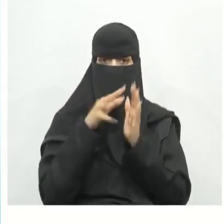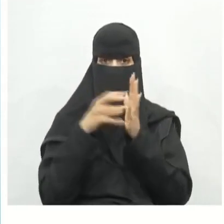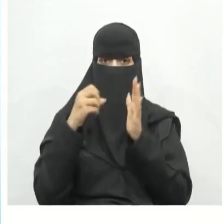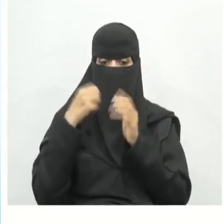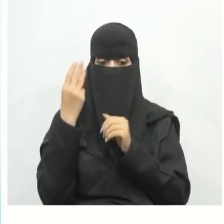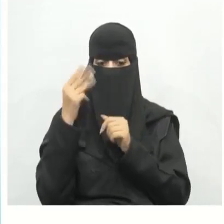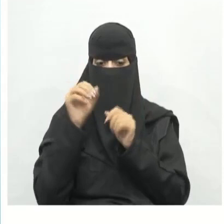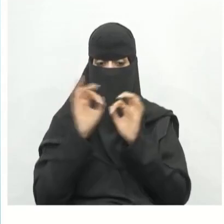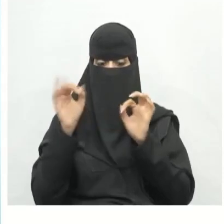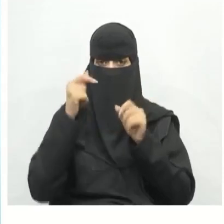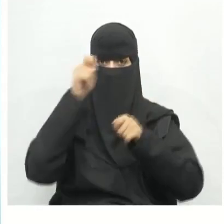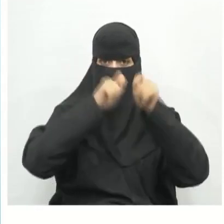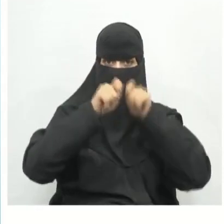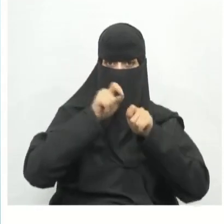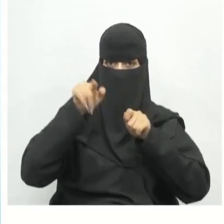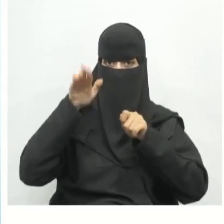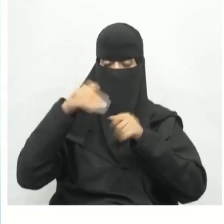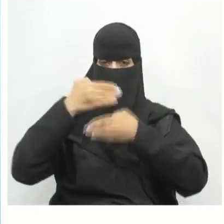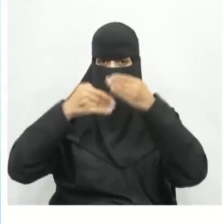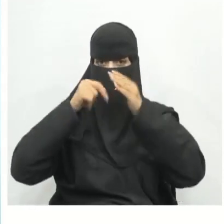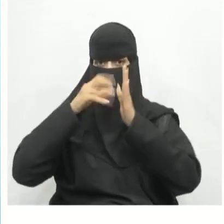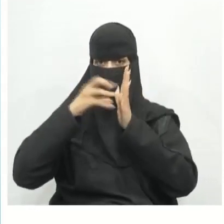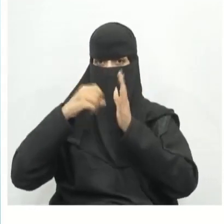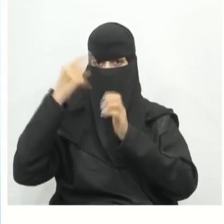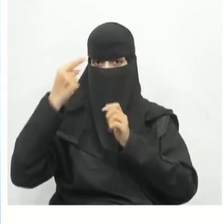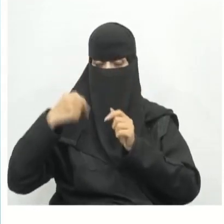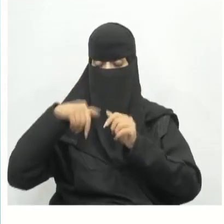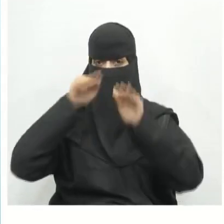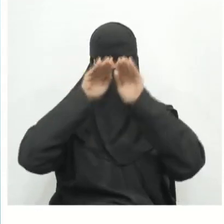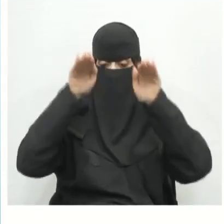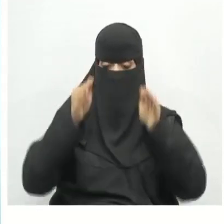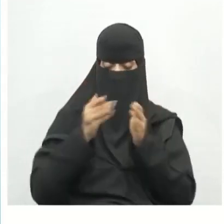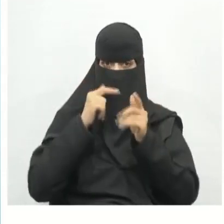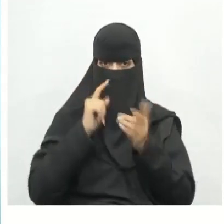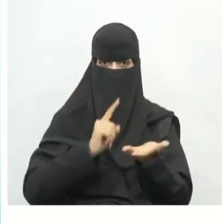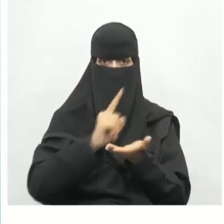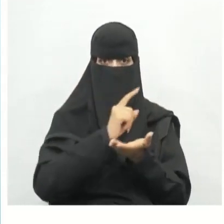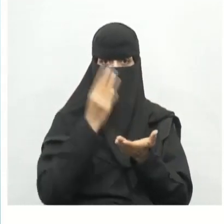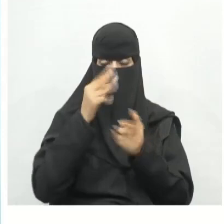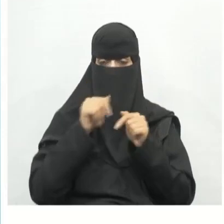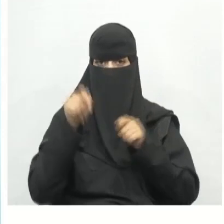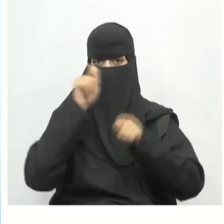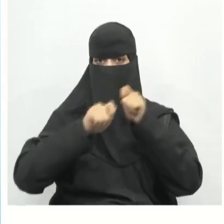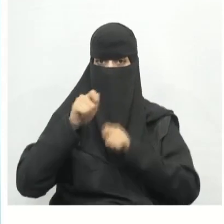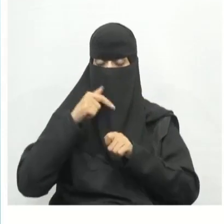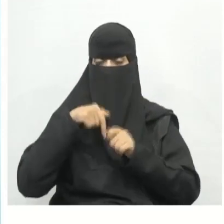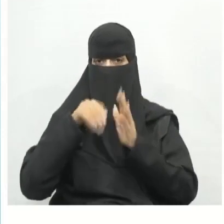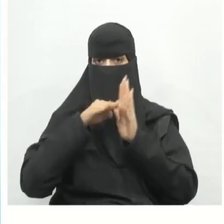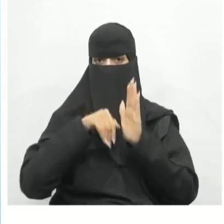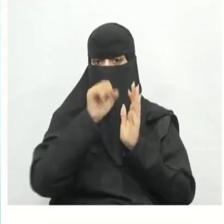النمدجة ثلاثية الأبعاد هي عملية إنشاء تمثيل رقمي لمجسم أو بيئة ثلاثية الأبعاد باستخدام برامج متخصصة